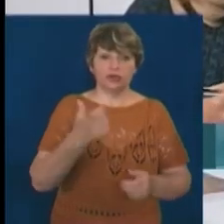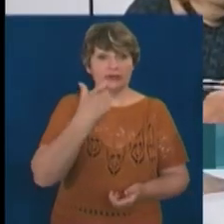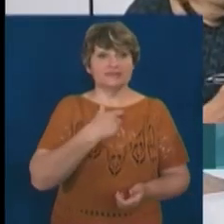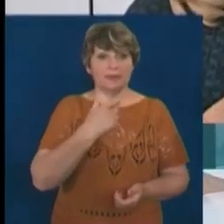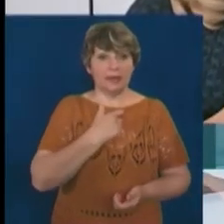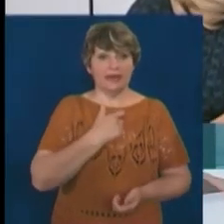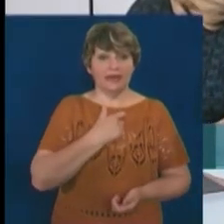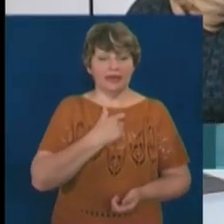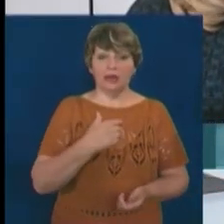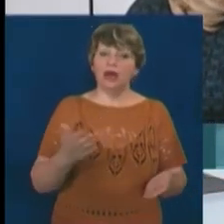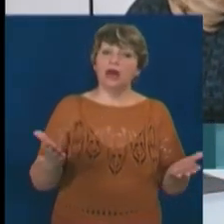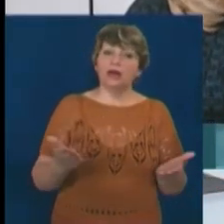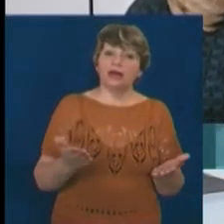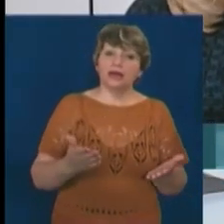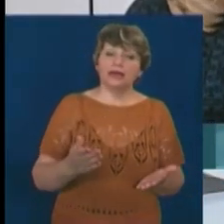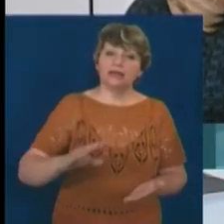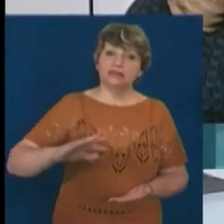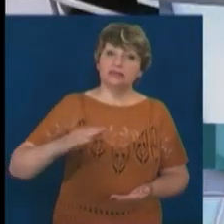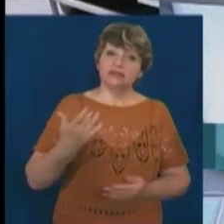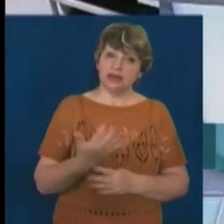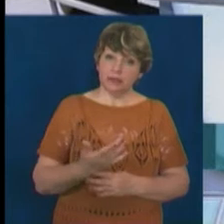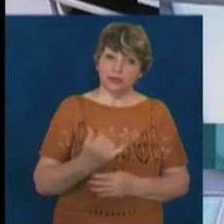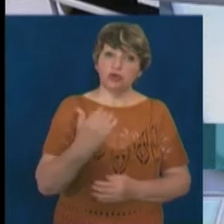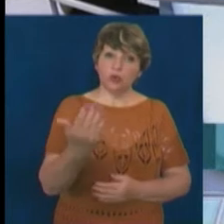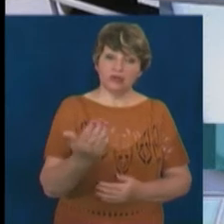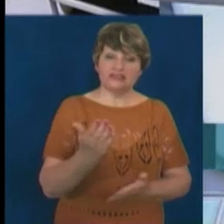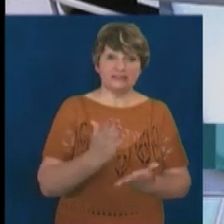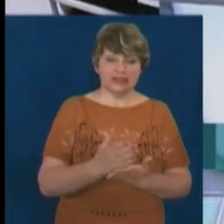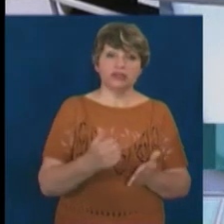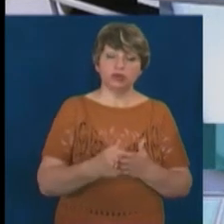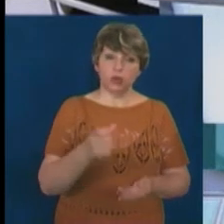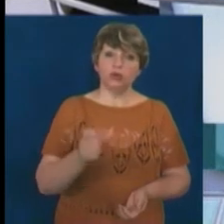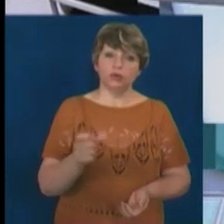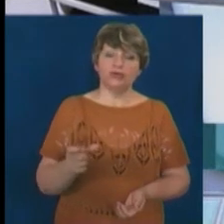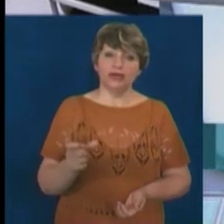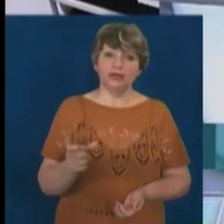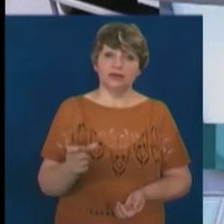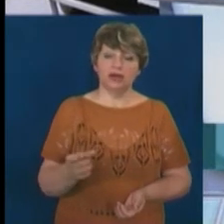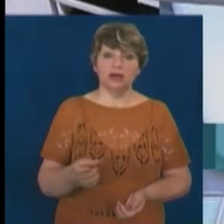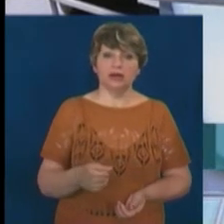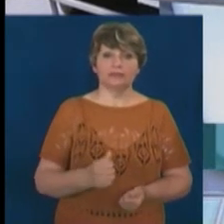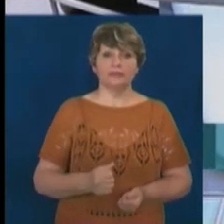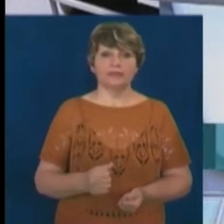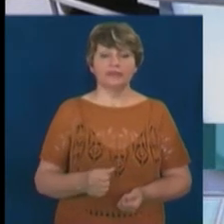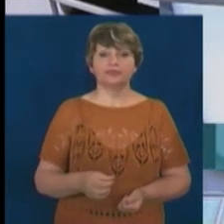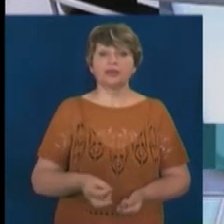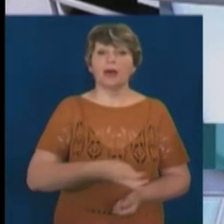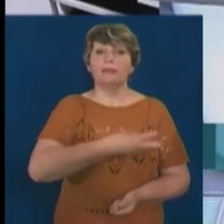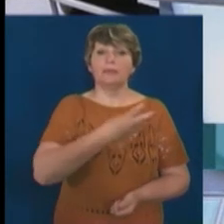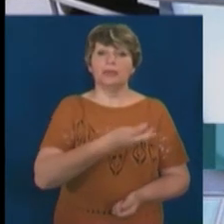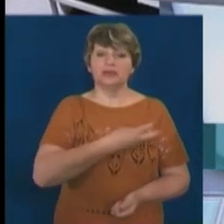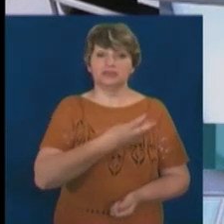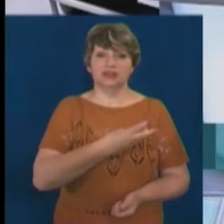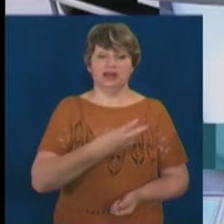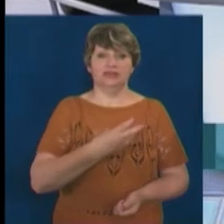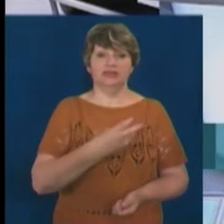абсолютно. Якісь вимоги, взагалі-то, у вас є до людей? Чи в даному випадку про Бажання і моткнення щось змінювати